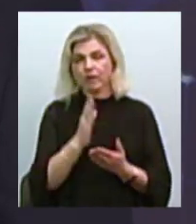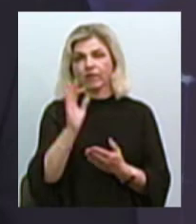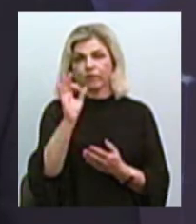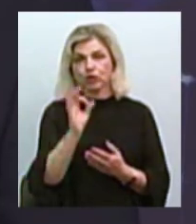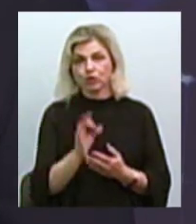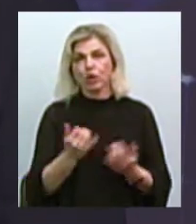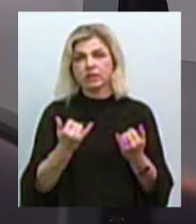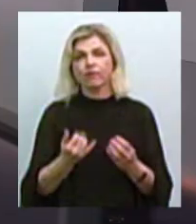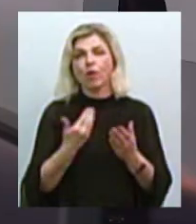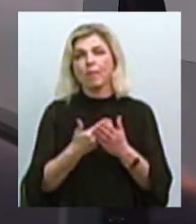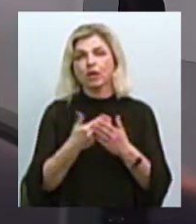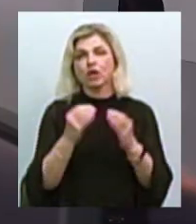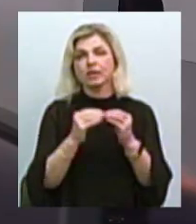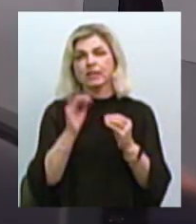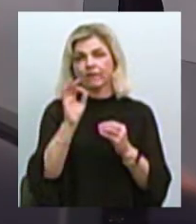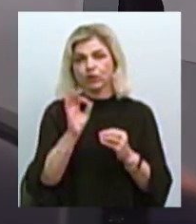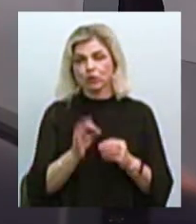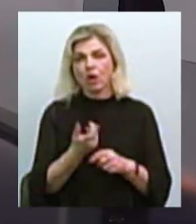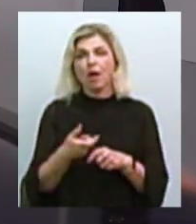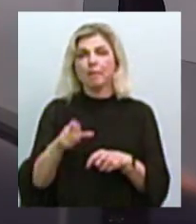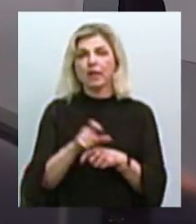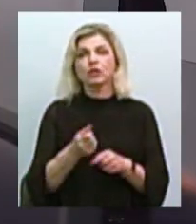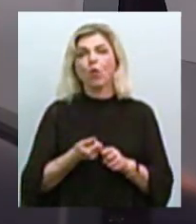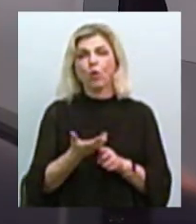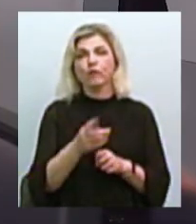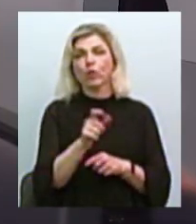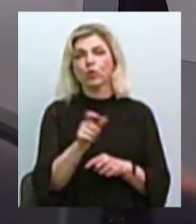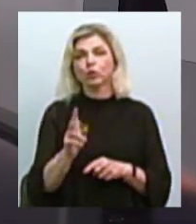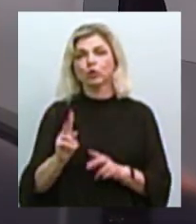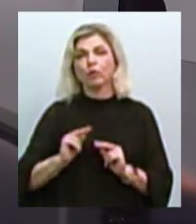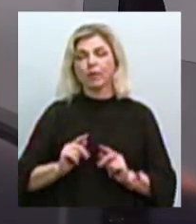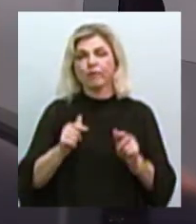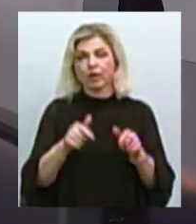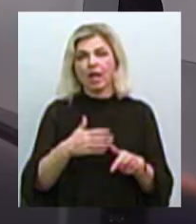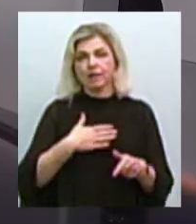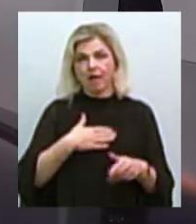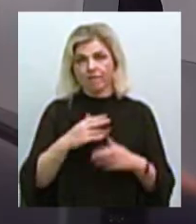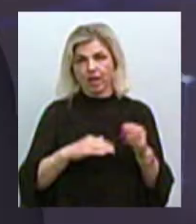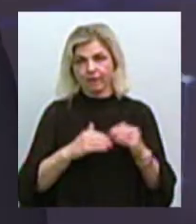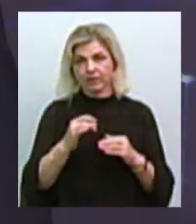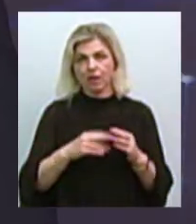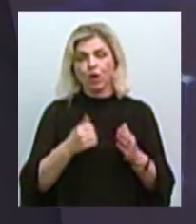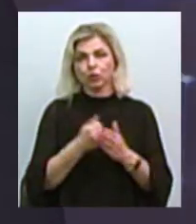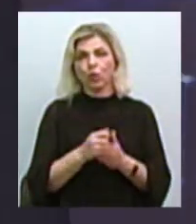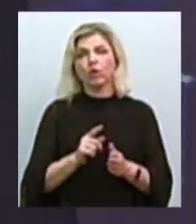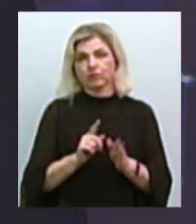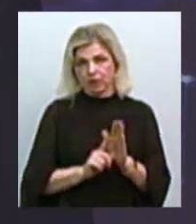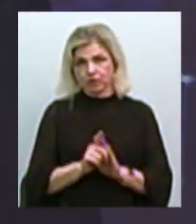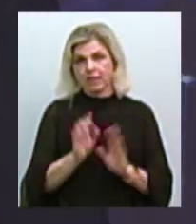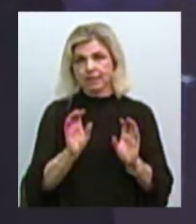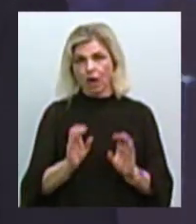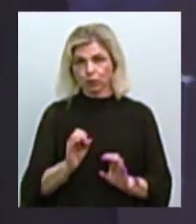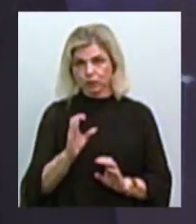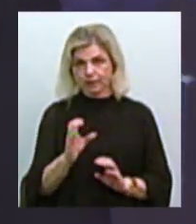майже на 10%, ми збільшили кількість людей, які працевлаштовуються нашими фахівцями до набуття статусу. А